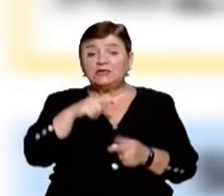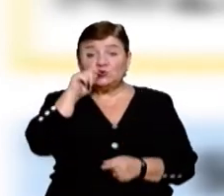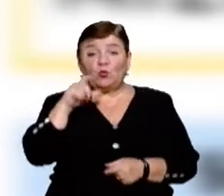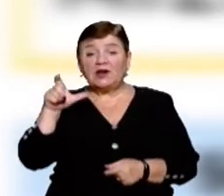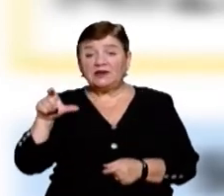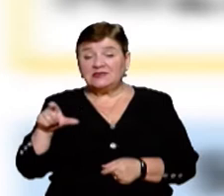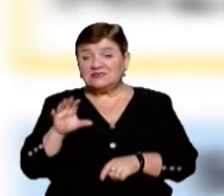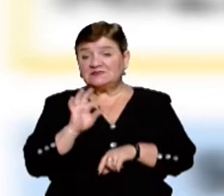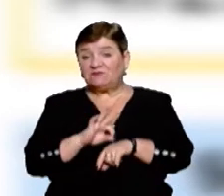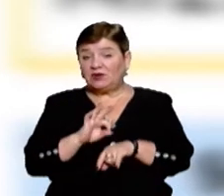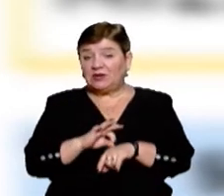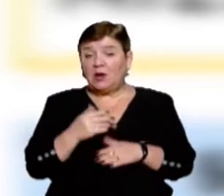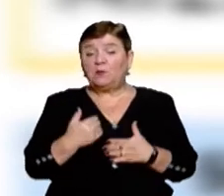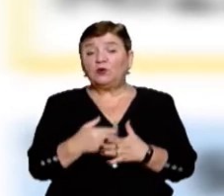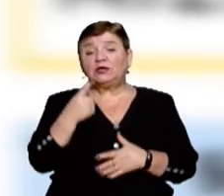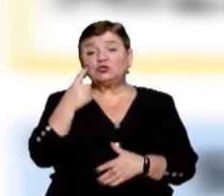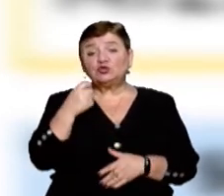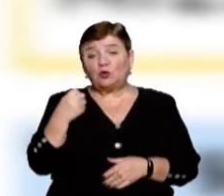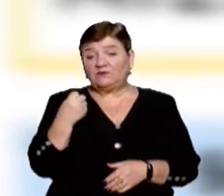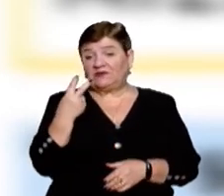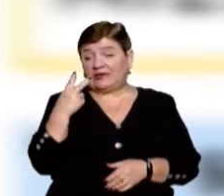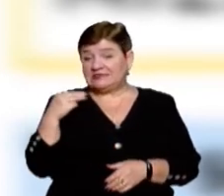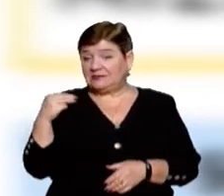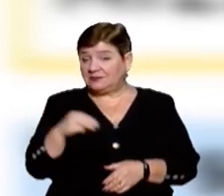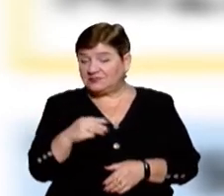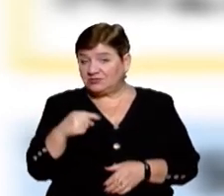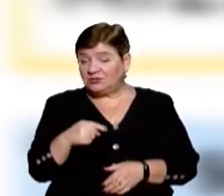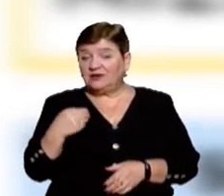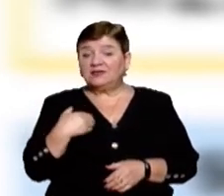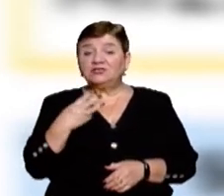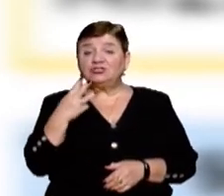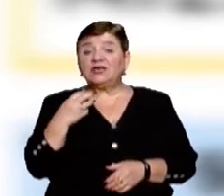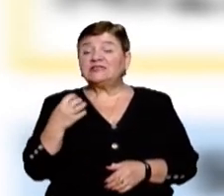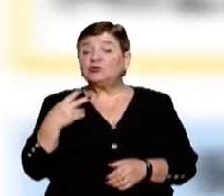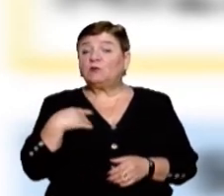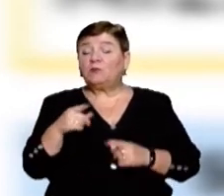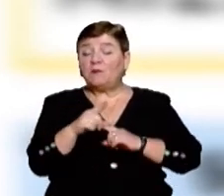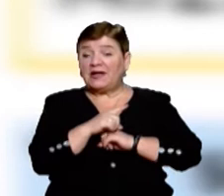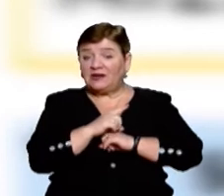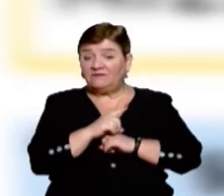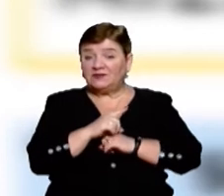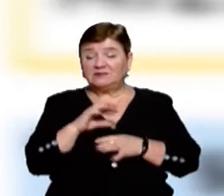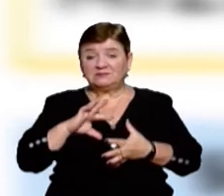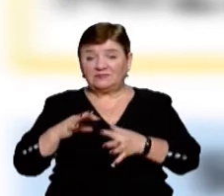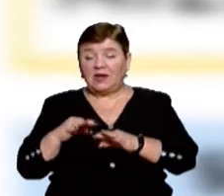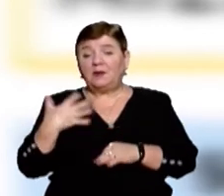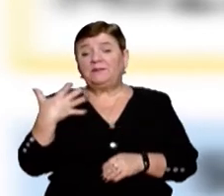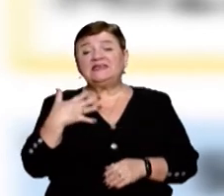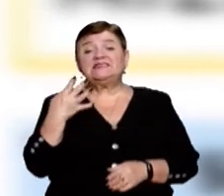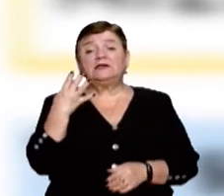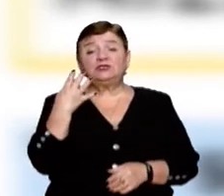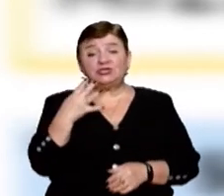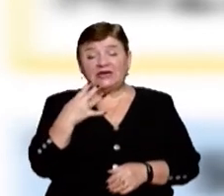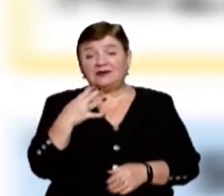занедужили, наразі становить понад 112 тисяч. Із них 2403 померли від ускладнень, понад 54